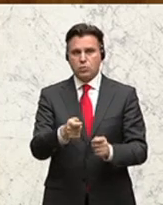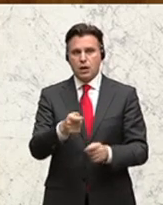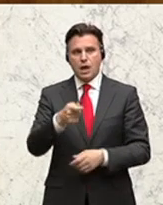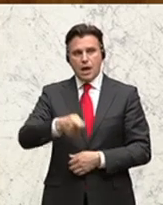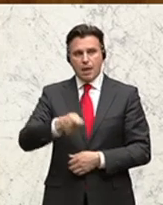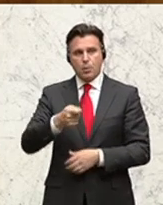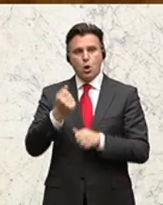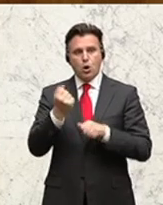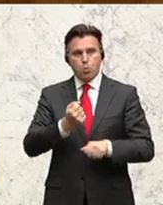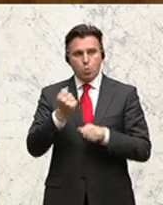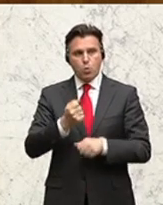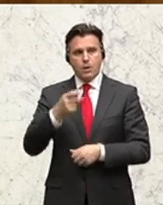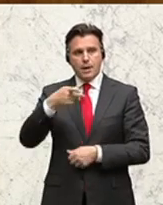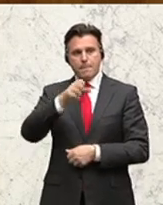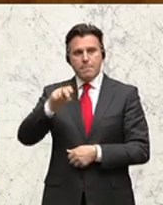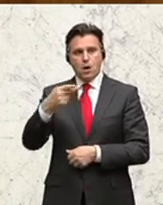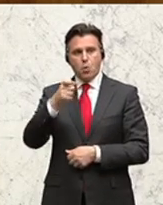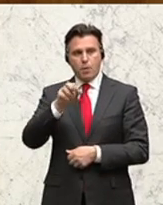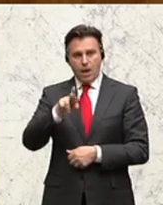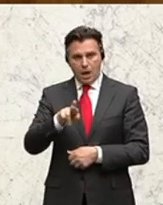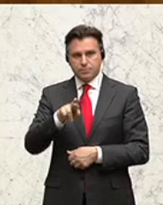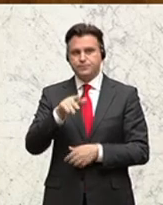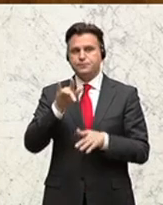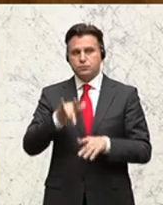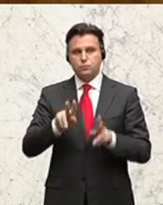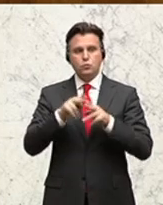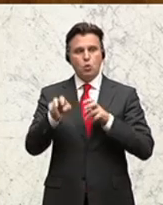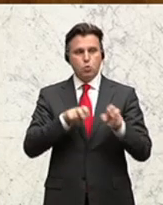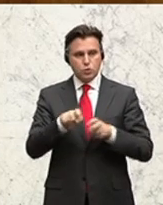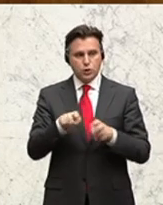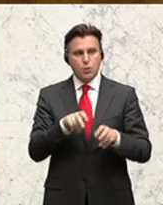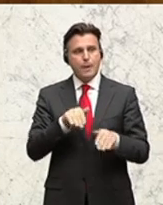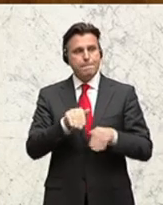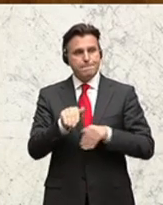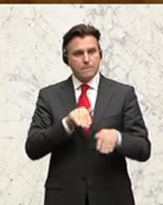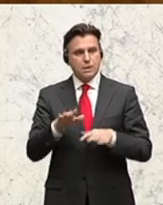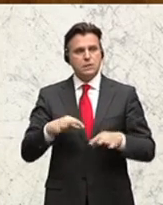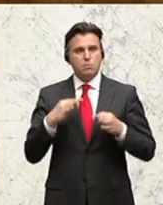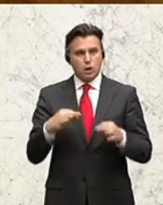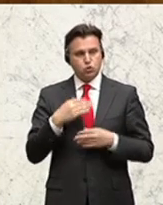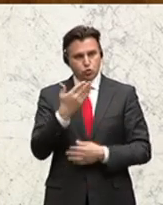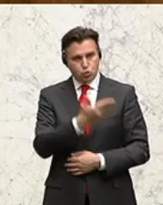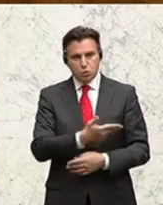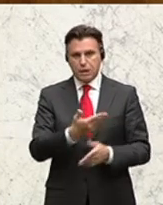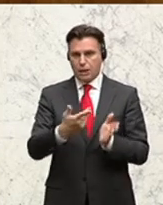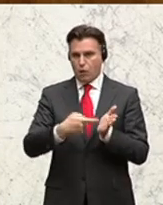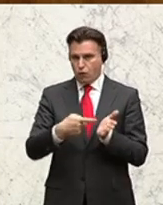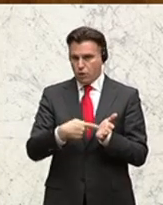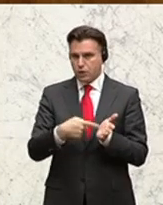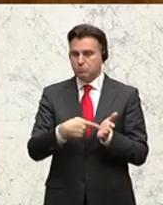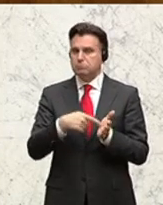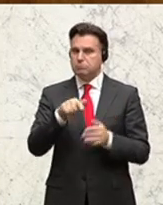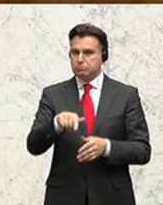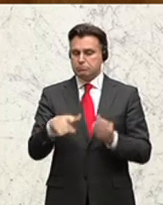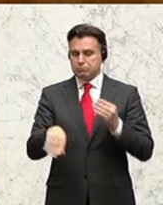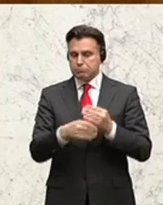der Abgeordneten Brunner, Birkelhuber, Freundinnen und Freunde ein. Die Bundesregierung, insbesondere die Bundesministerin für Gesundheit, wird aufgefordert, die